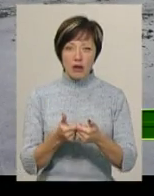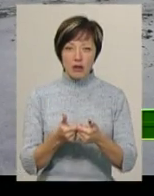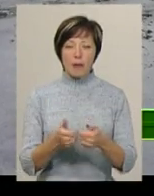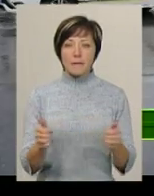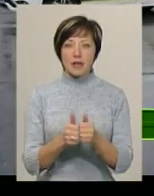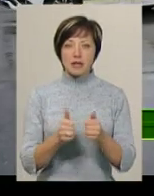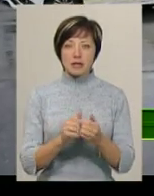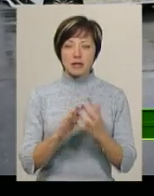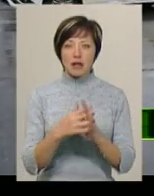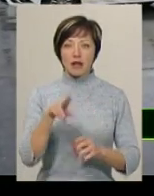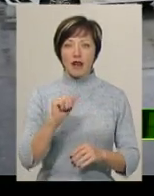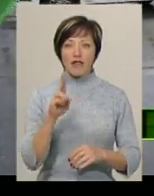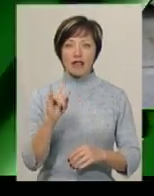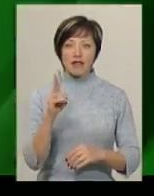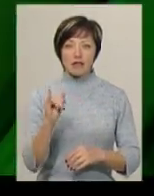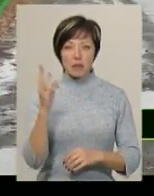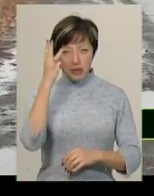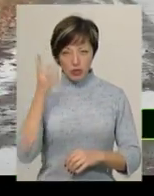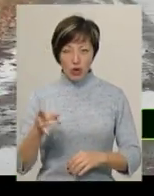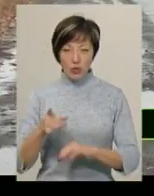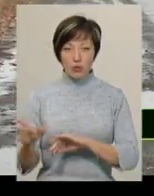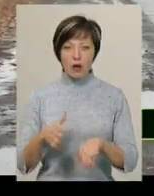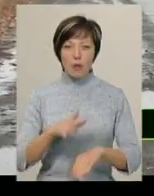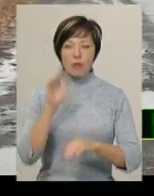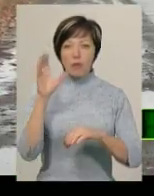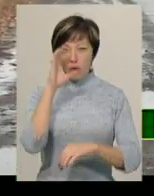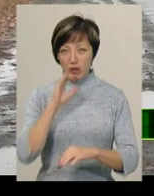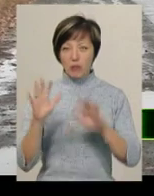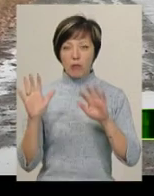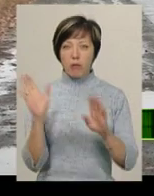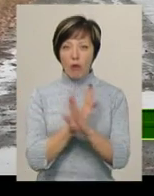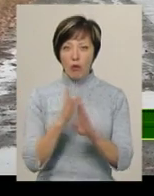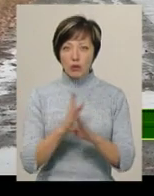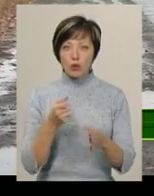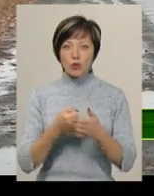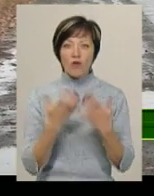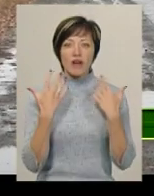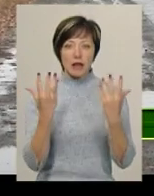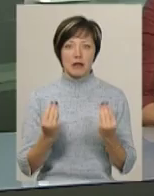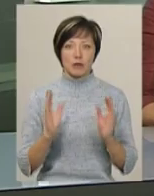пригоді поблизу Давидковиць Хмельницького району. Негода на Хмельниччині протримається до вихідних.